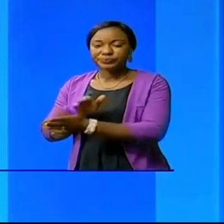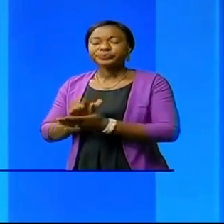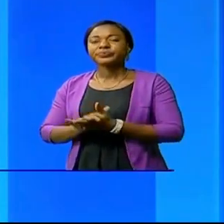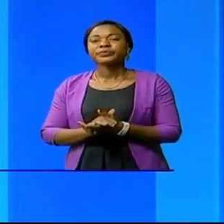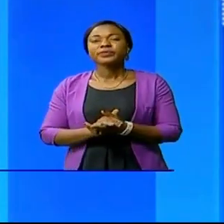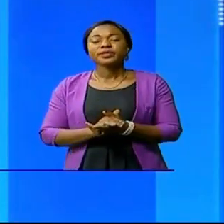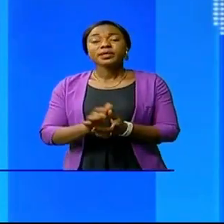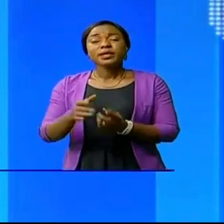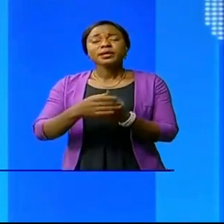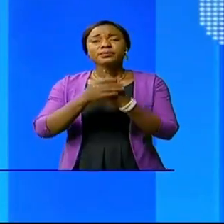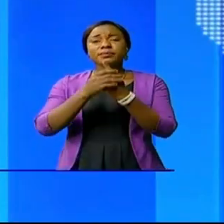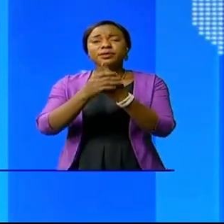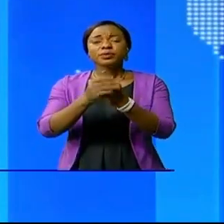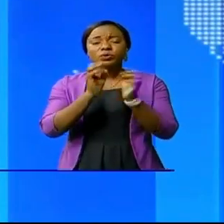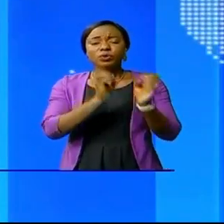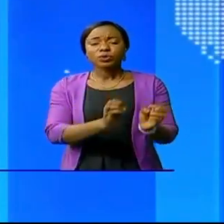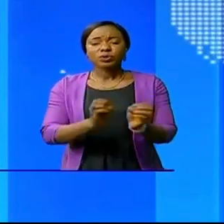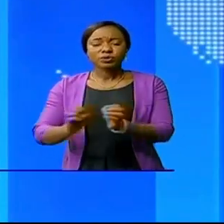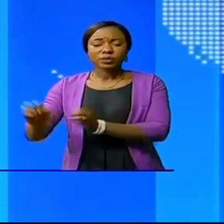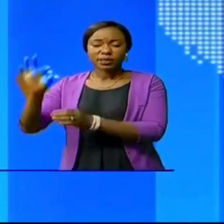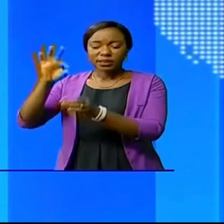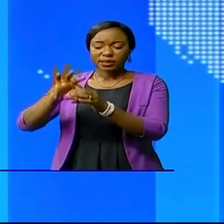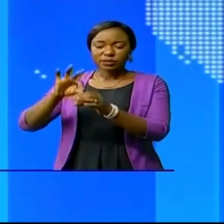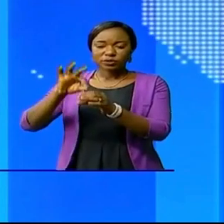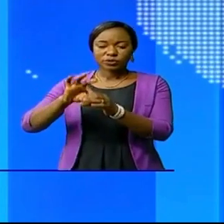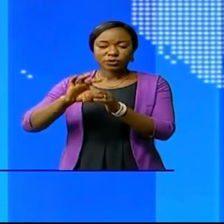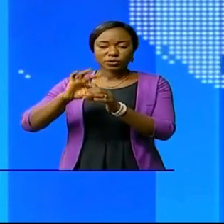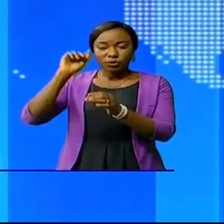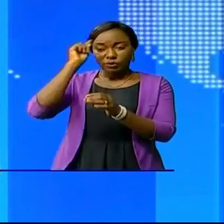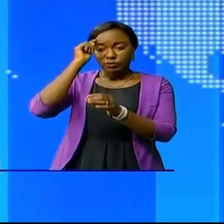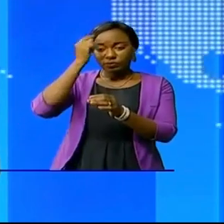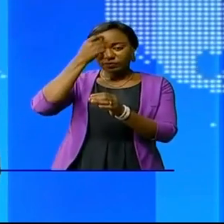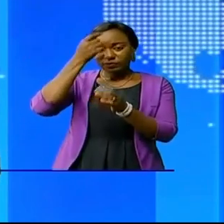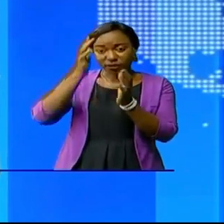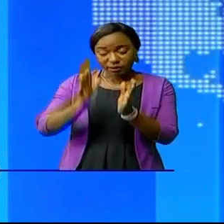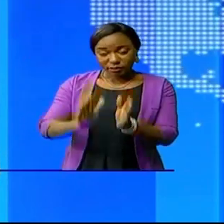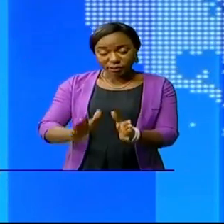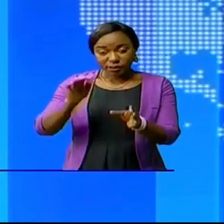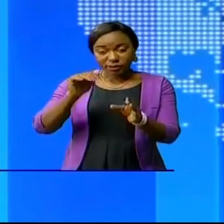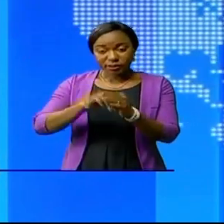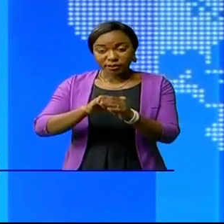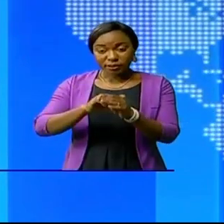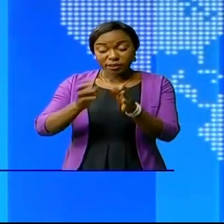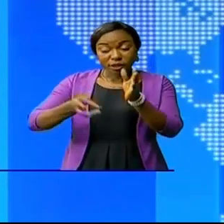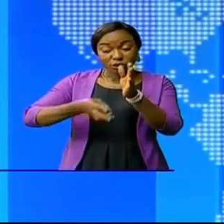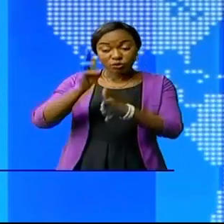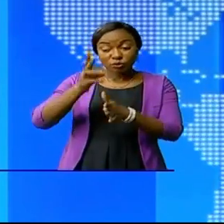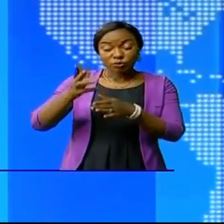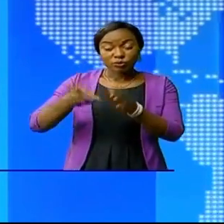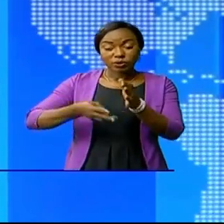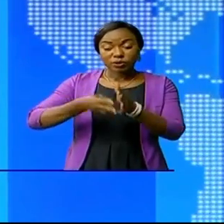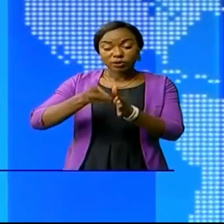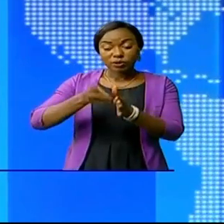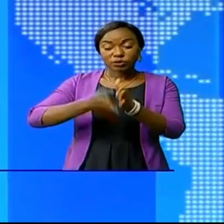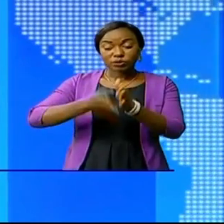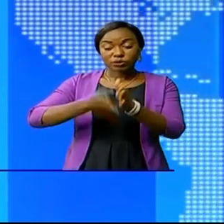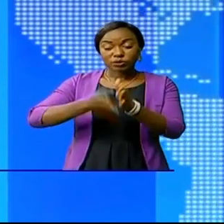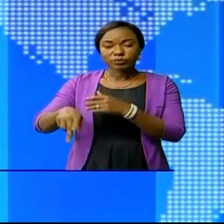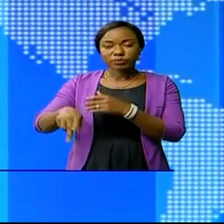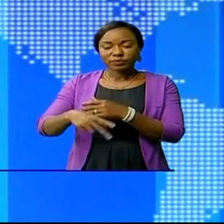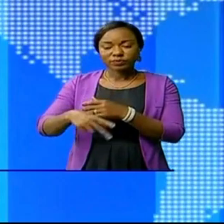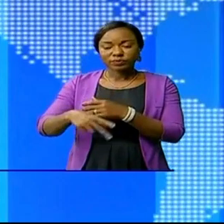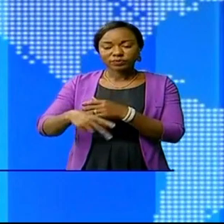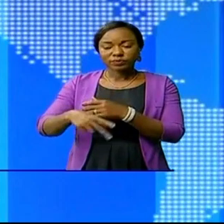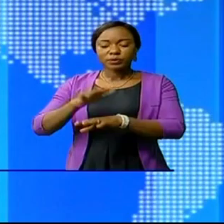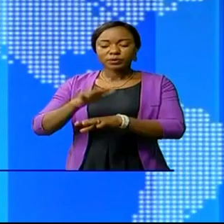Bientôt sera organisée les élections des gouverneurs dans plus ou moins 14 provinces du pays. La jeunesse regroupée en union congolais